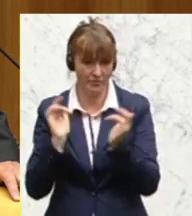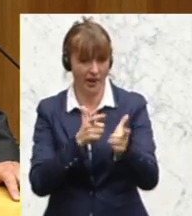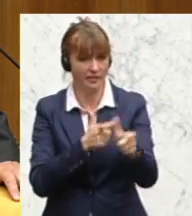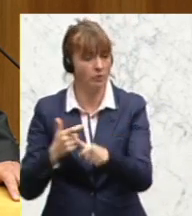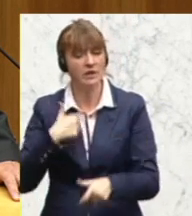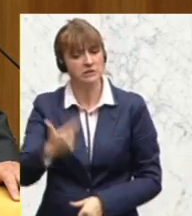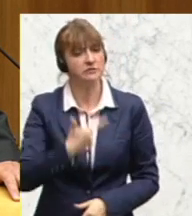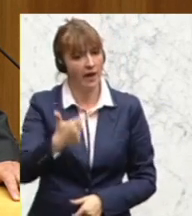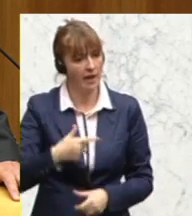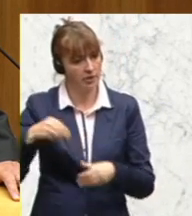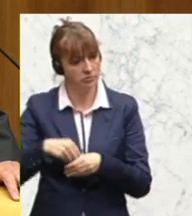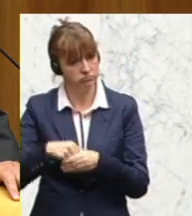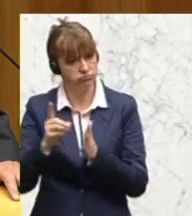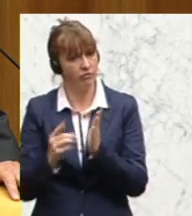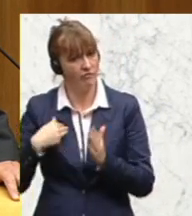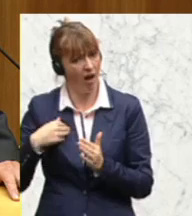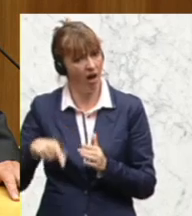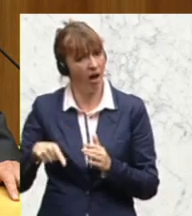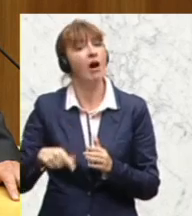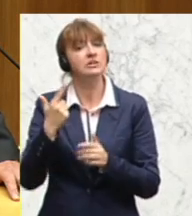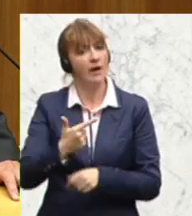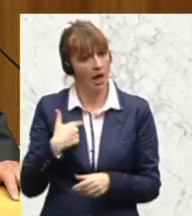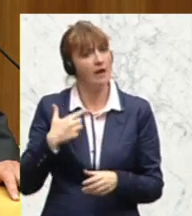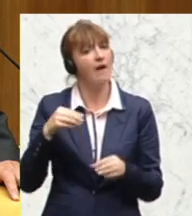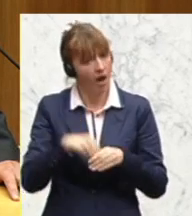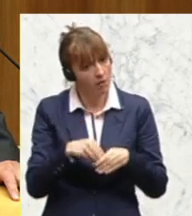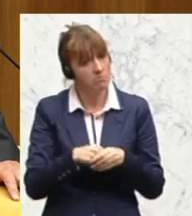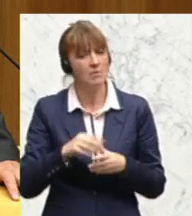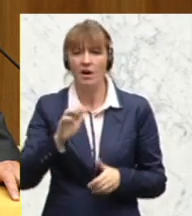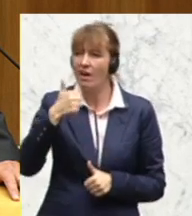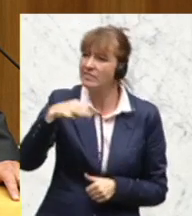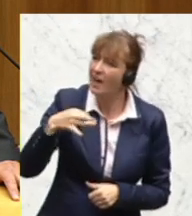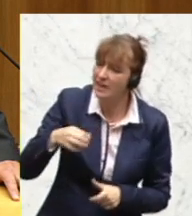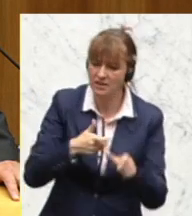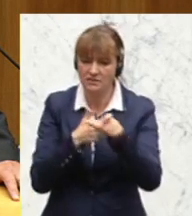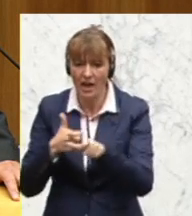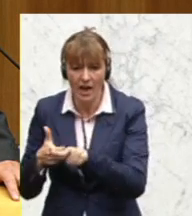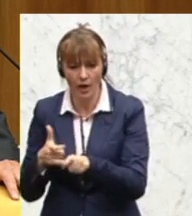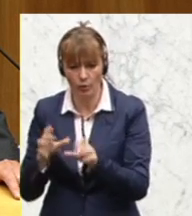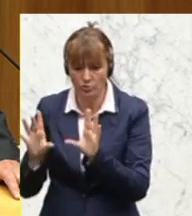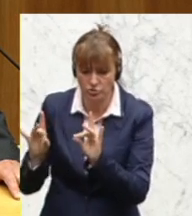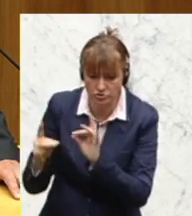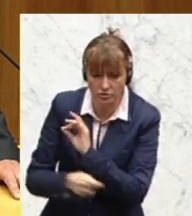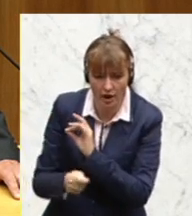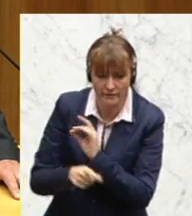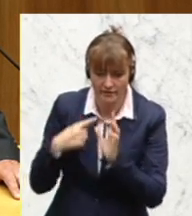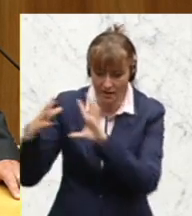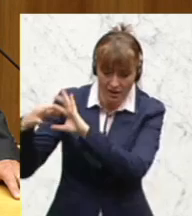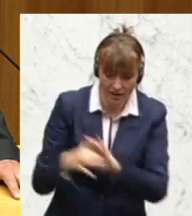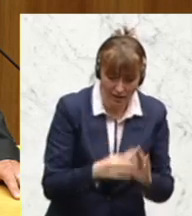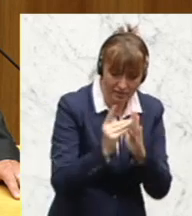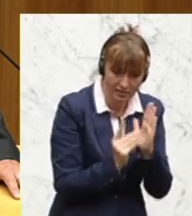Vorratsdatenspeicherung in Österreich gehabt. Kein einziger theoristischer Straftat wurde im Zusammenhang mit der